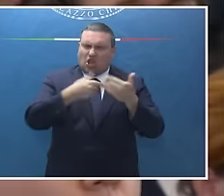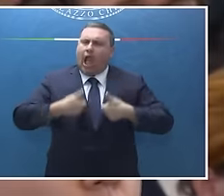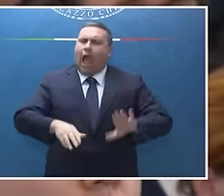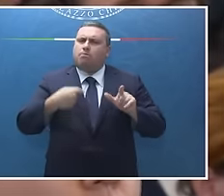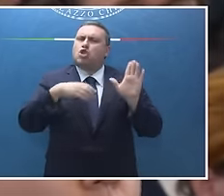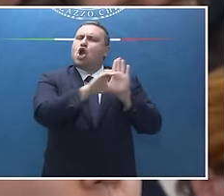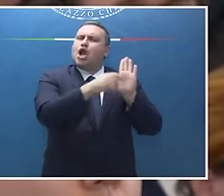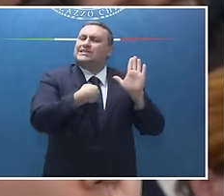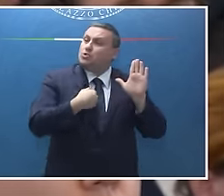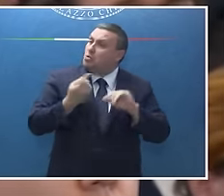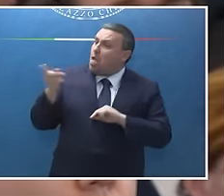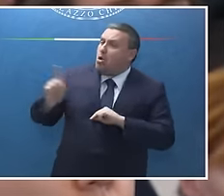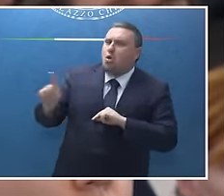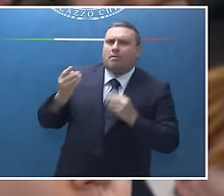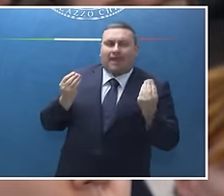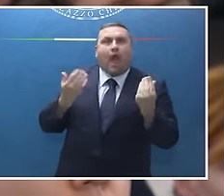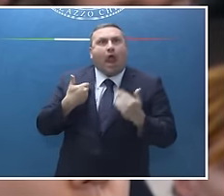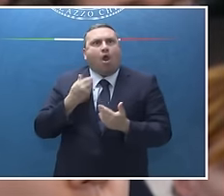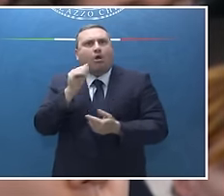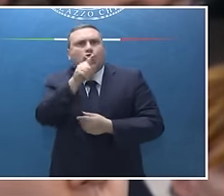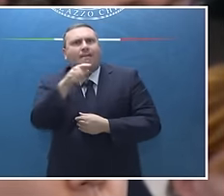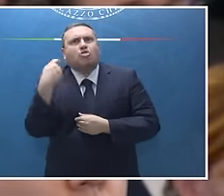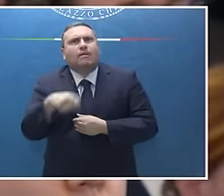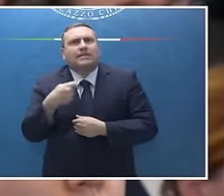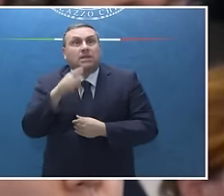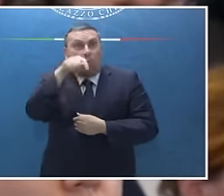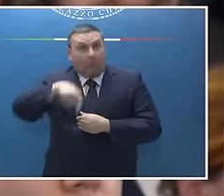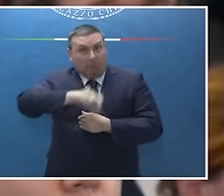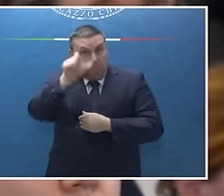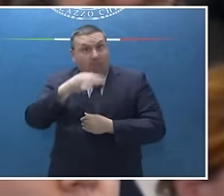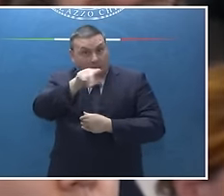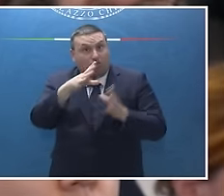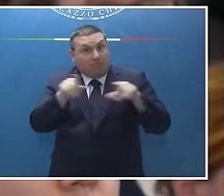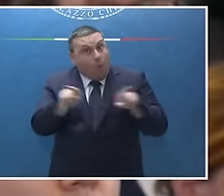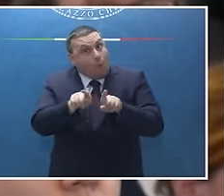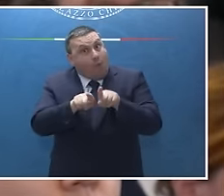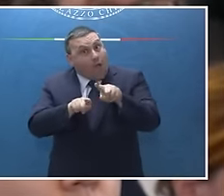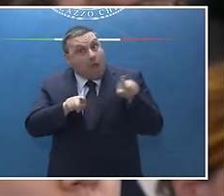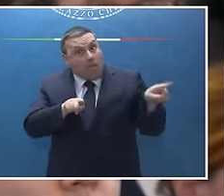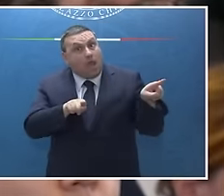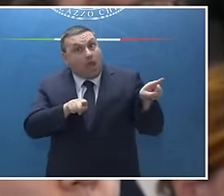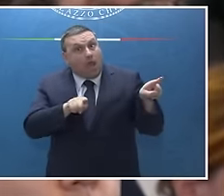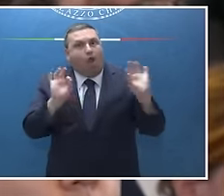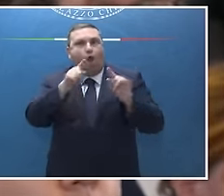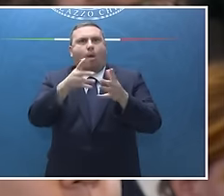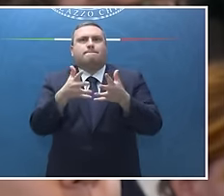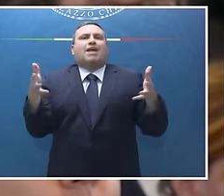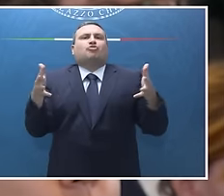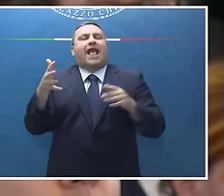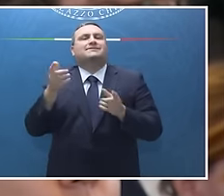Ecco, lei farebbe la stessa proposta in Italia e al proposito le chiedo se la sua maggioranza intende